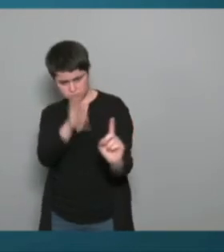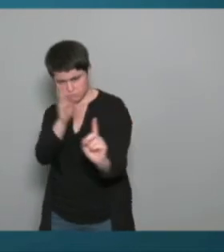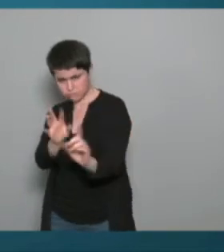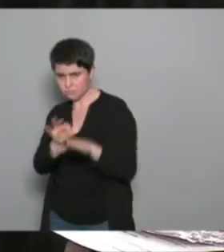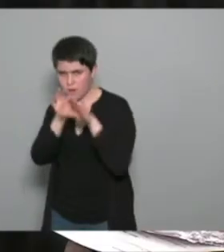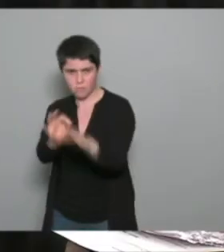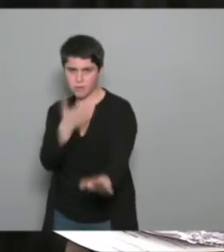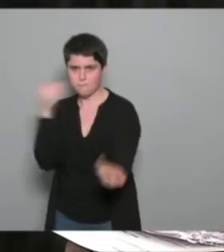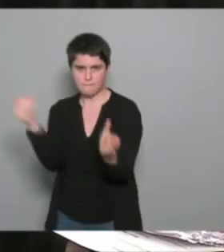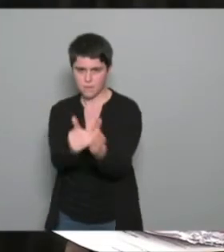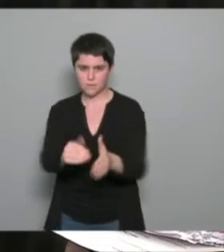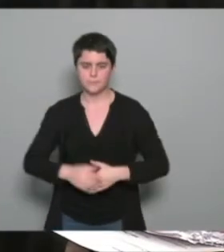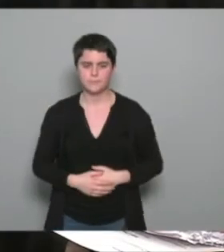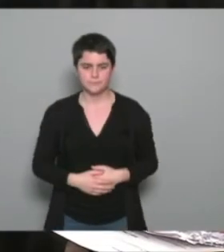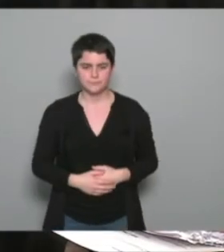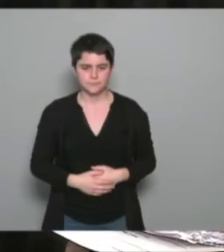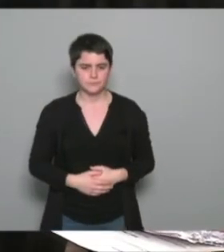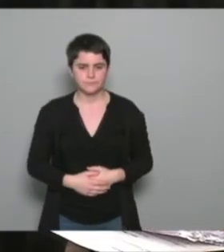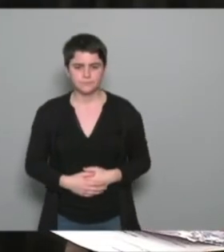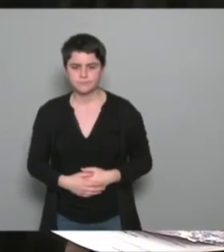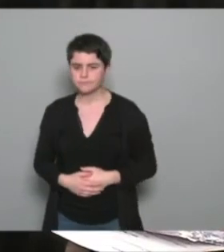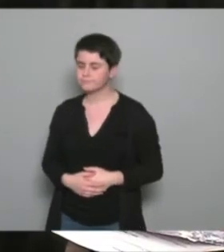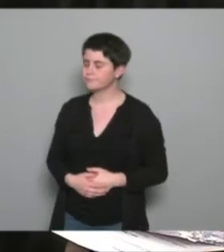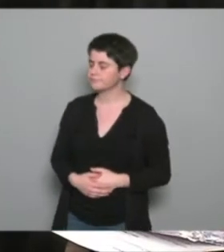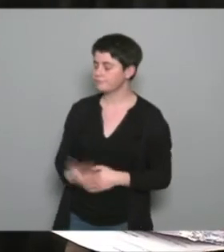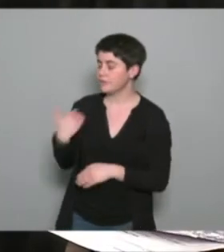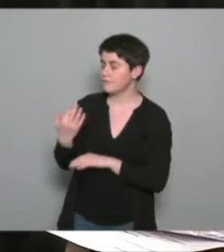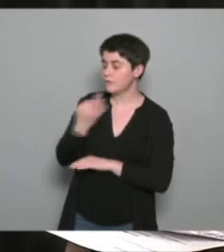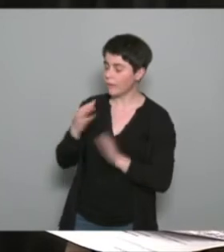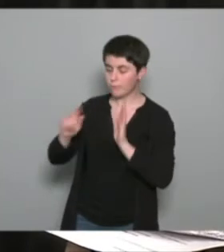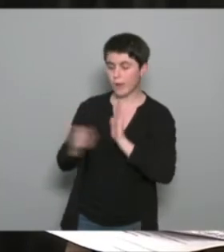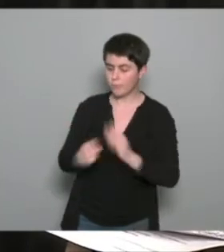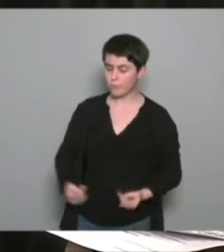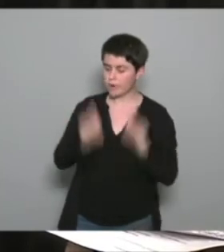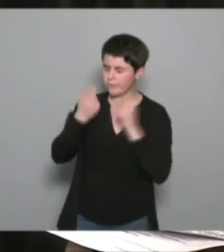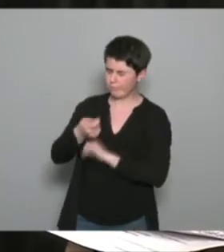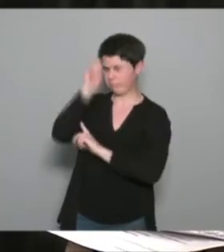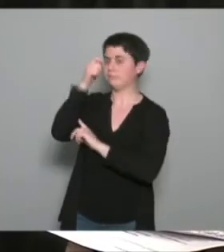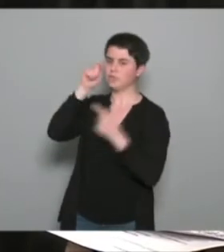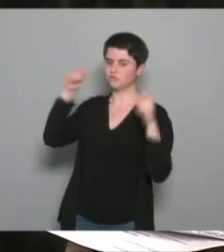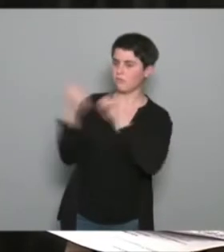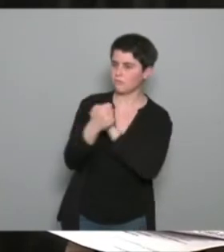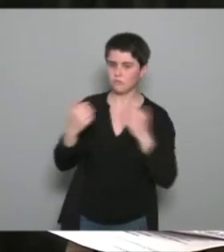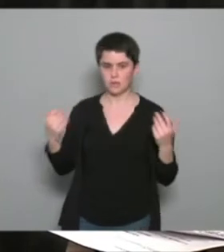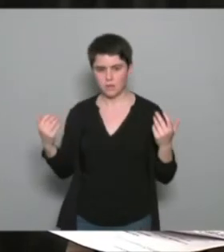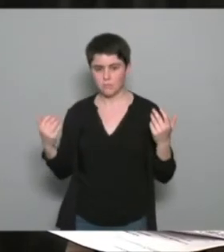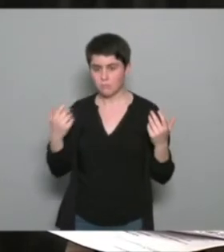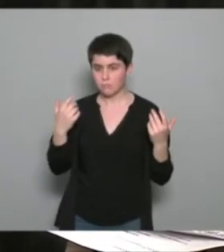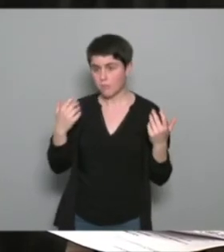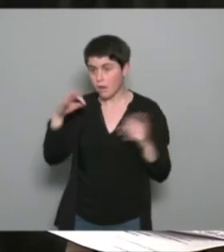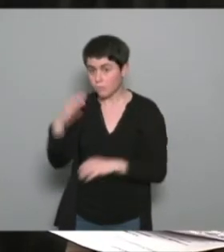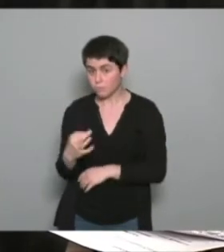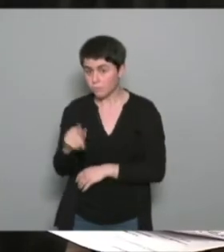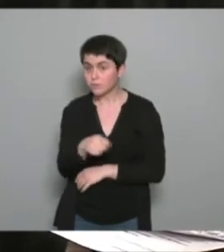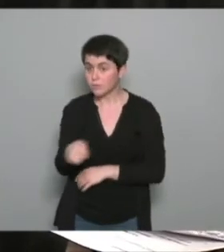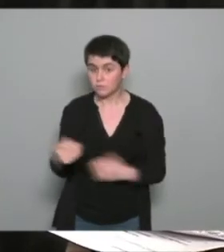Tout à fait et puis alors vous parliez de déclic alors le déclic on l'a effectivement sur des publics qui rencontré comment